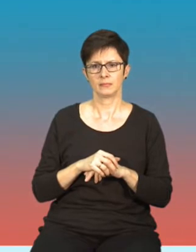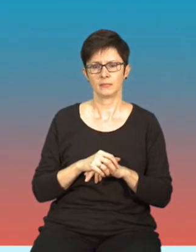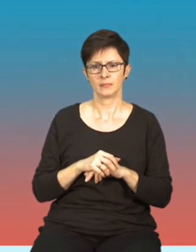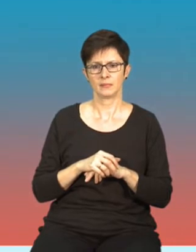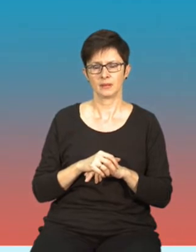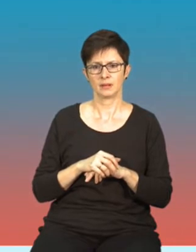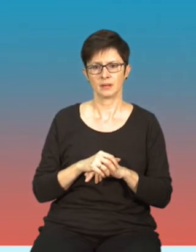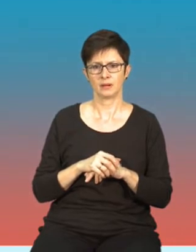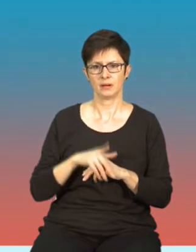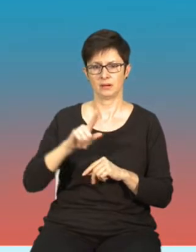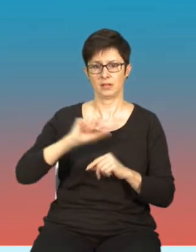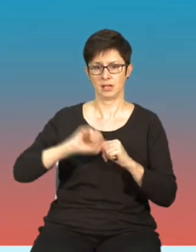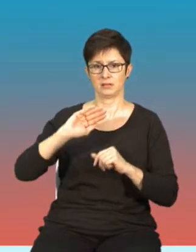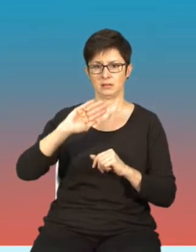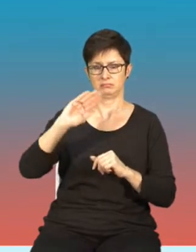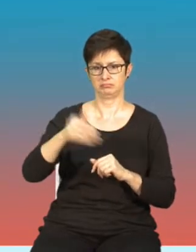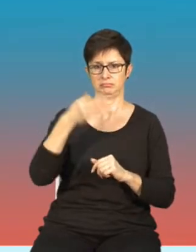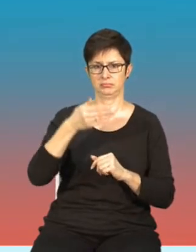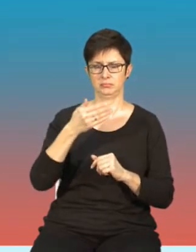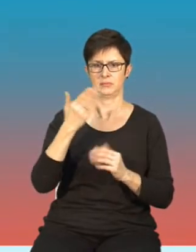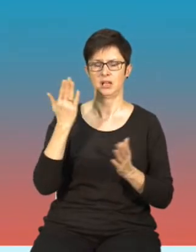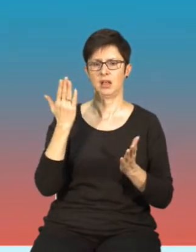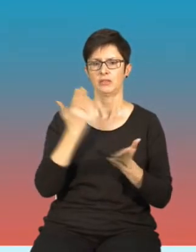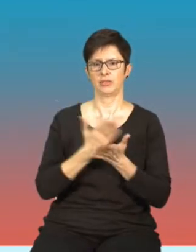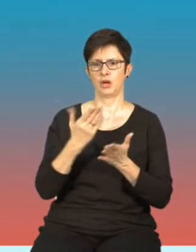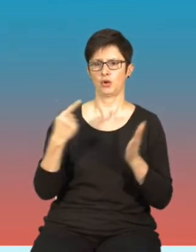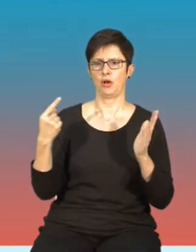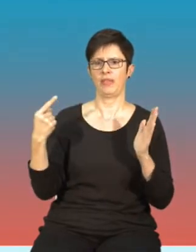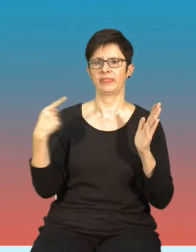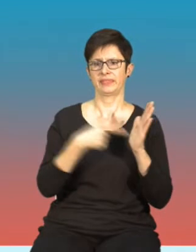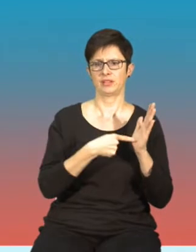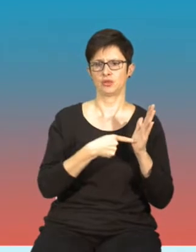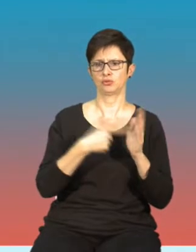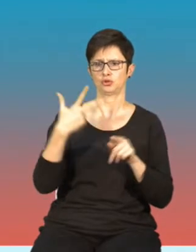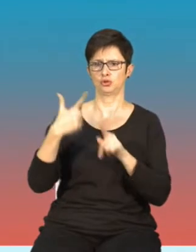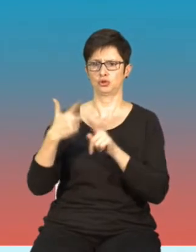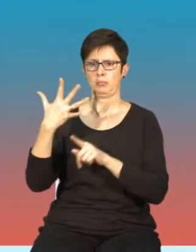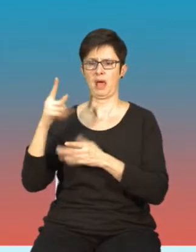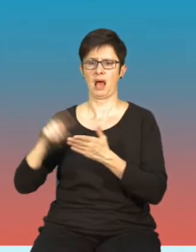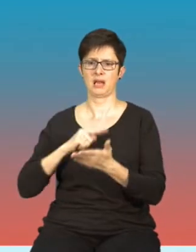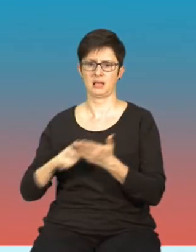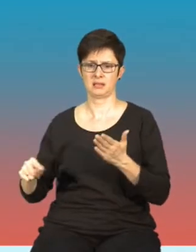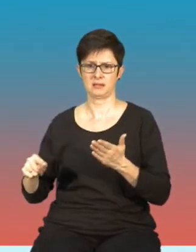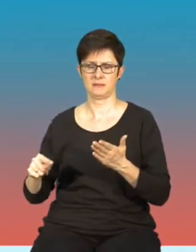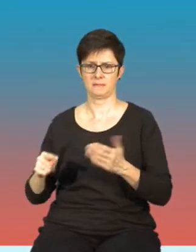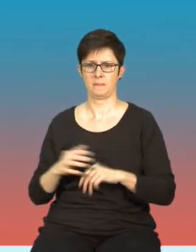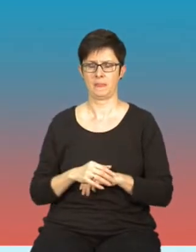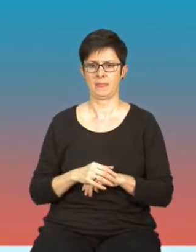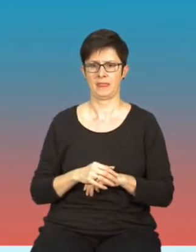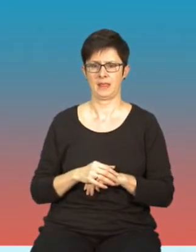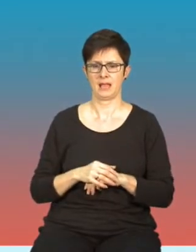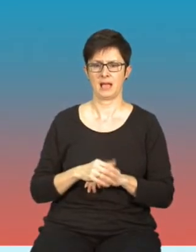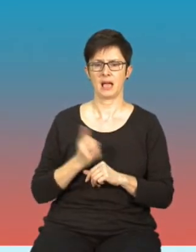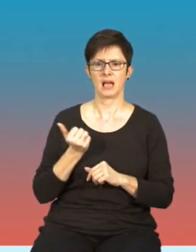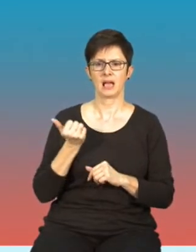Strona została wyświetlona jedynie 1035 razy. Z kilku stron,